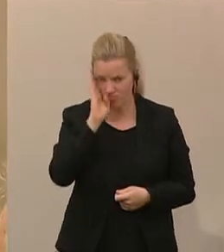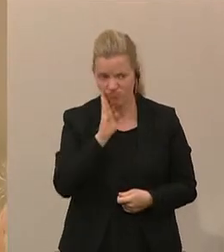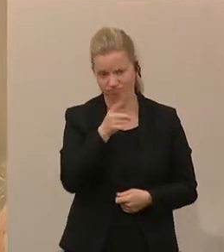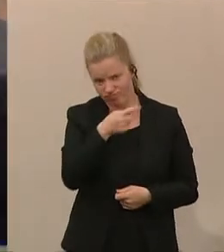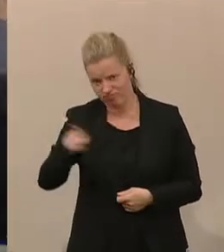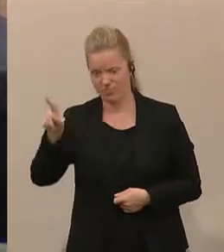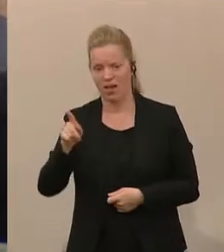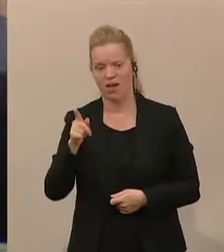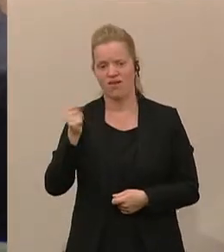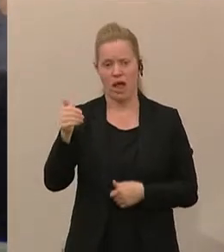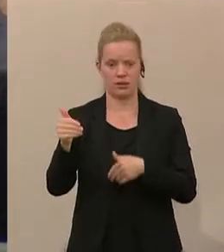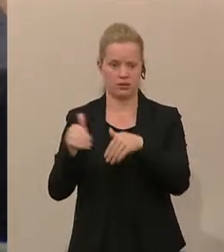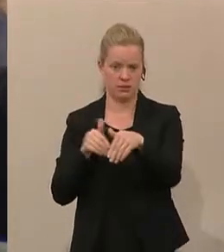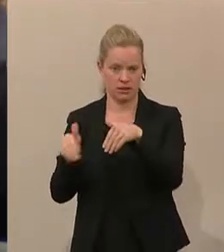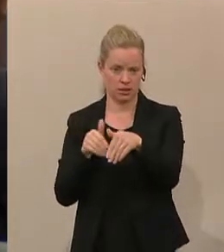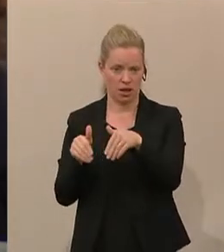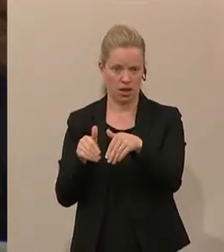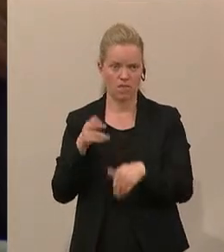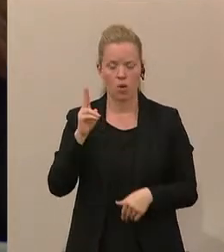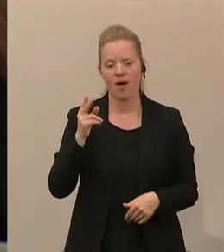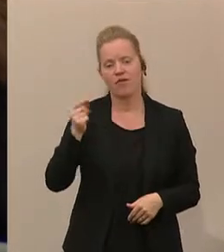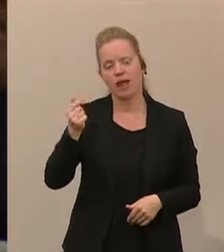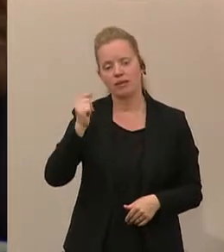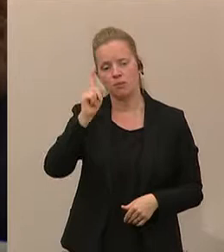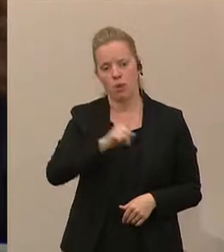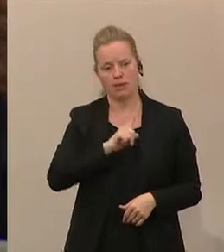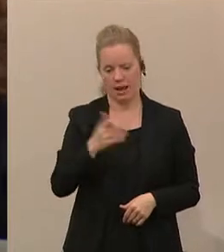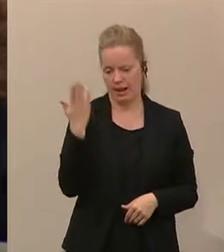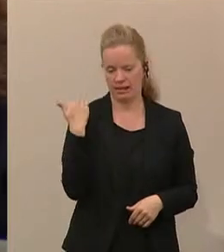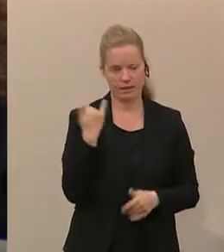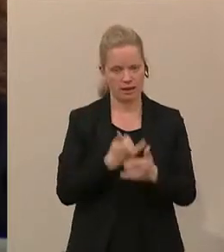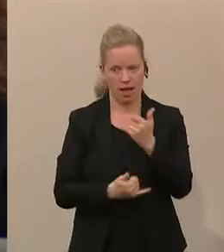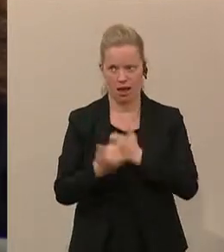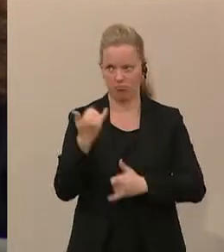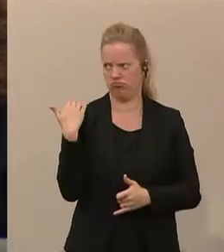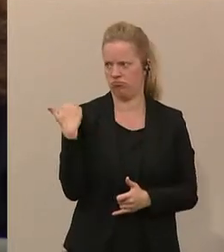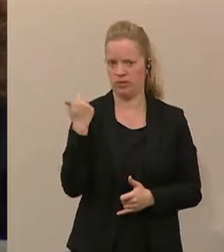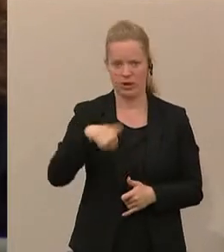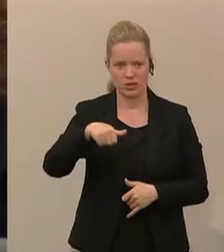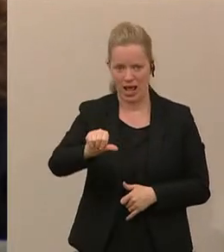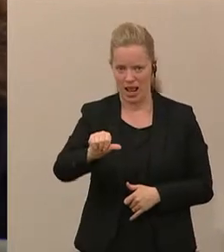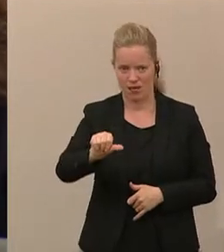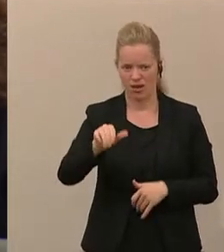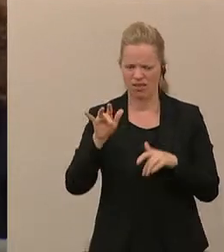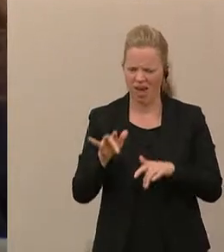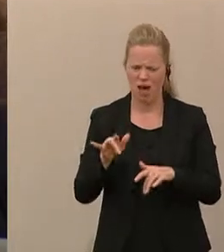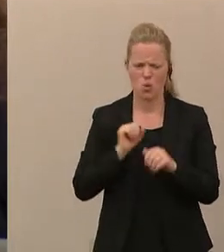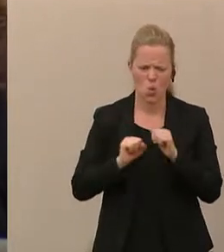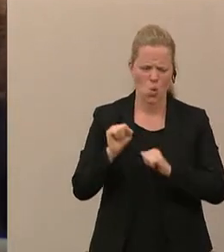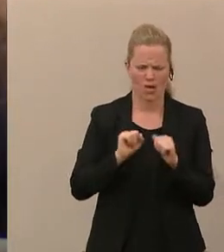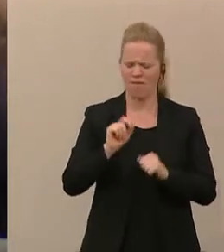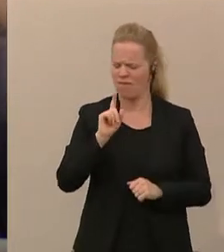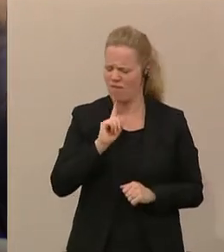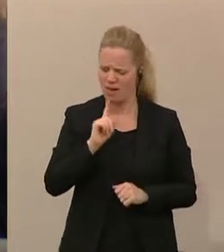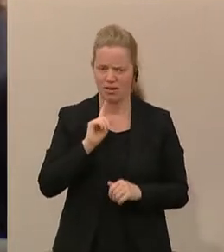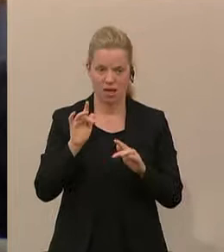Finanzminister machen. Für die Finanzpolizei, die in den letzten Jahren, und zwar seit dem Jahr 2011, unter widrigen Umständen hier wirklich